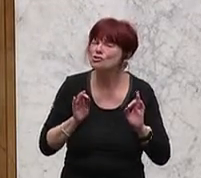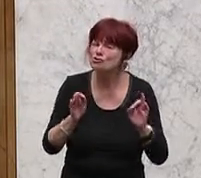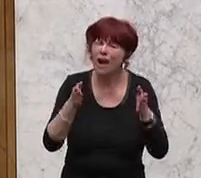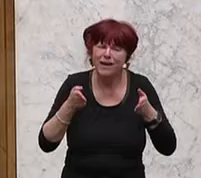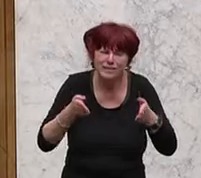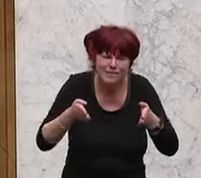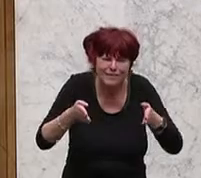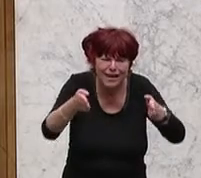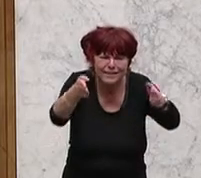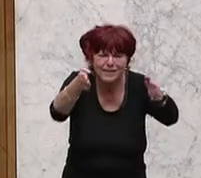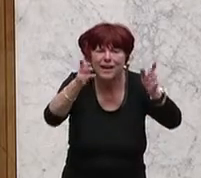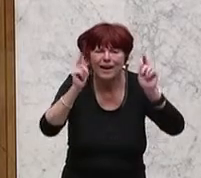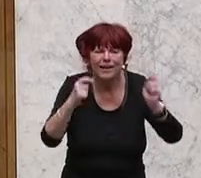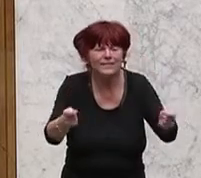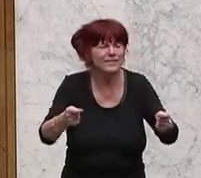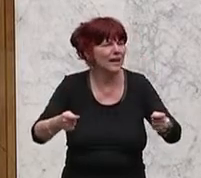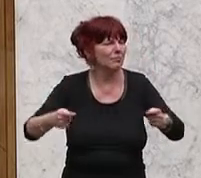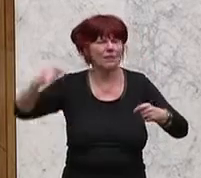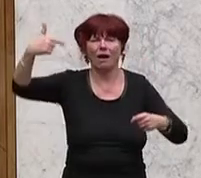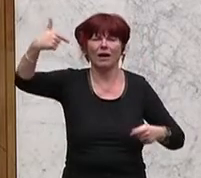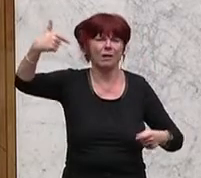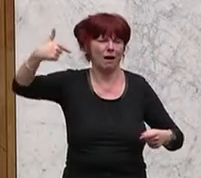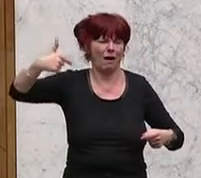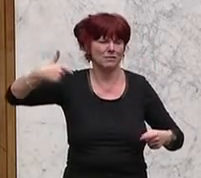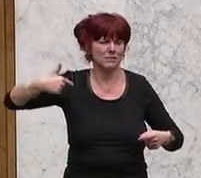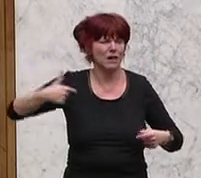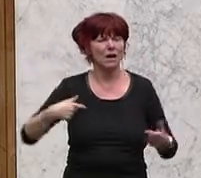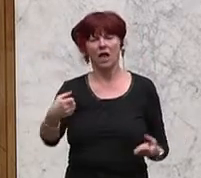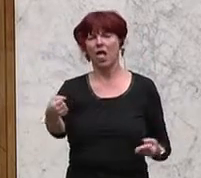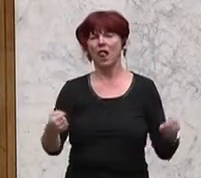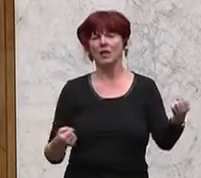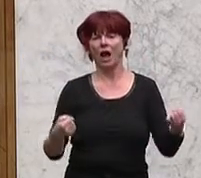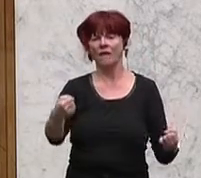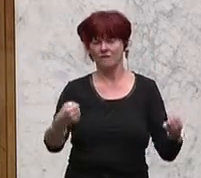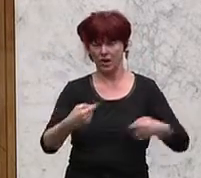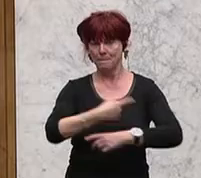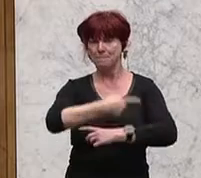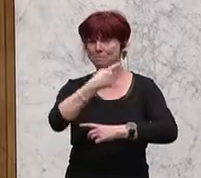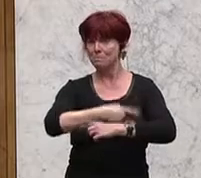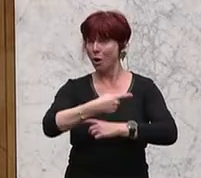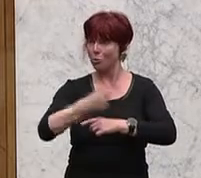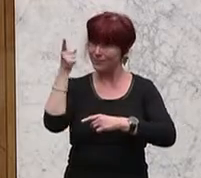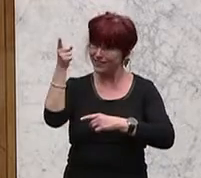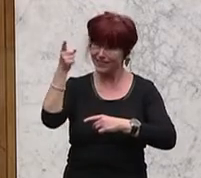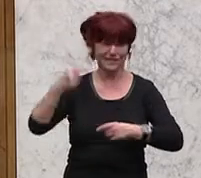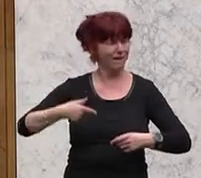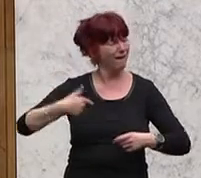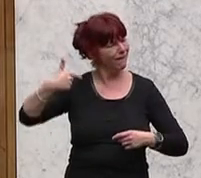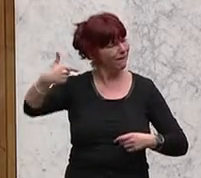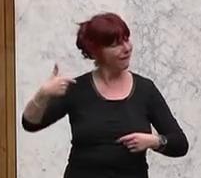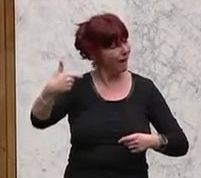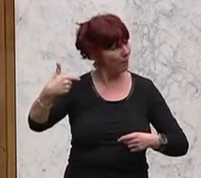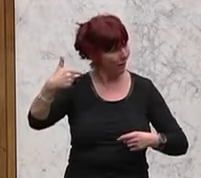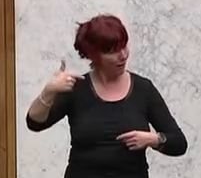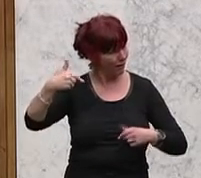Kameras hängen, wo die LKWs heute überprüft werden, ob die ihre Maut auch richtig bezahlen. Genau diese Kameras